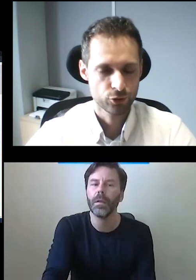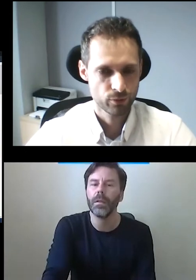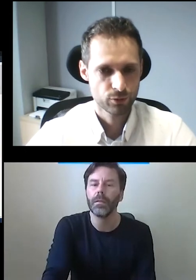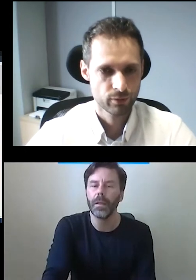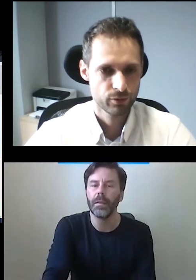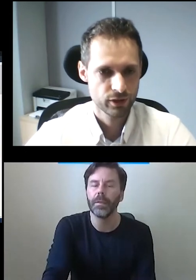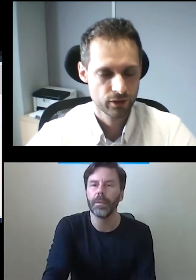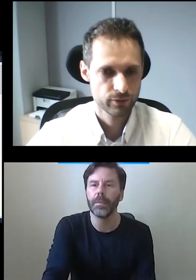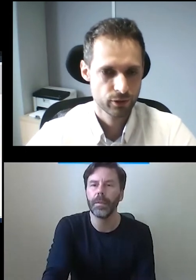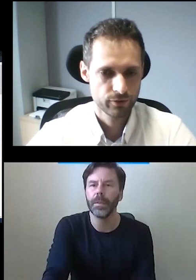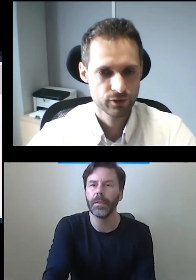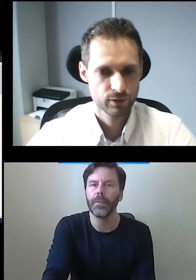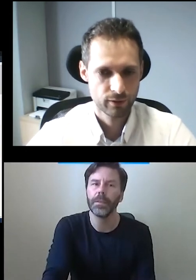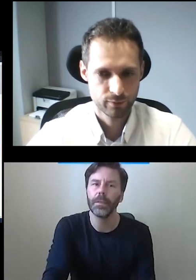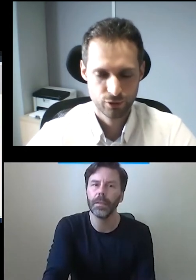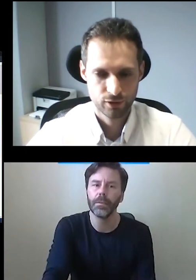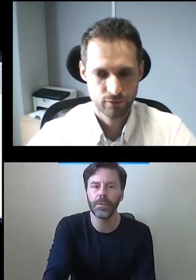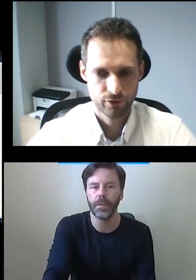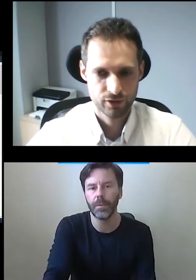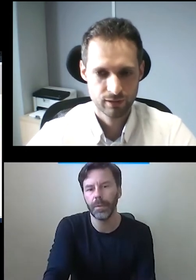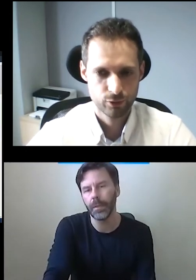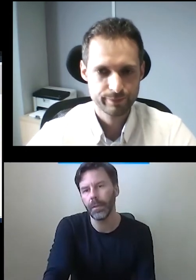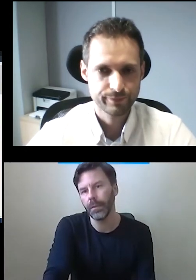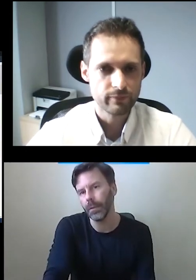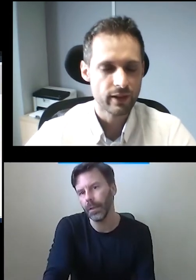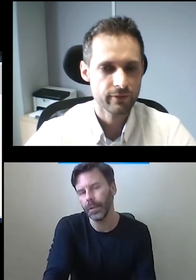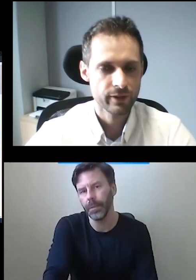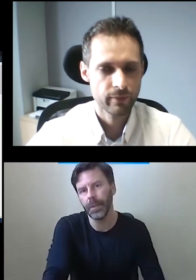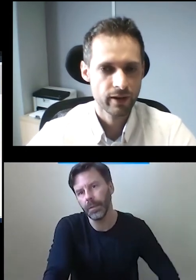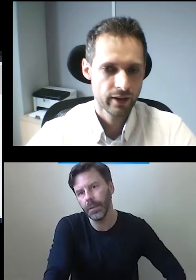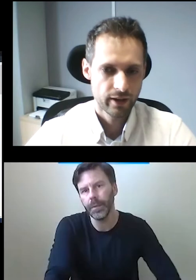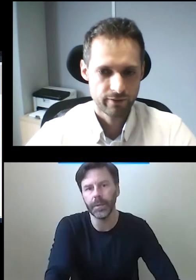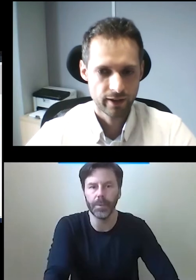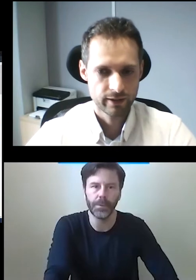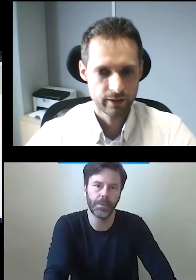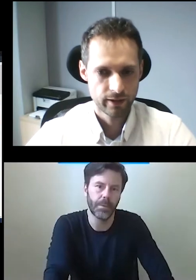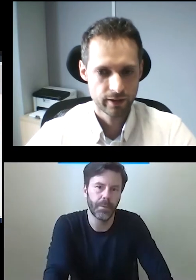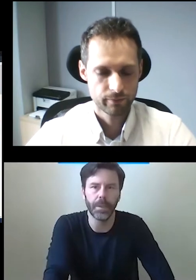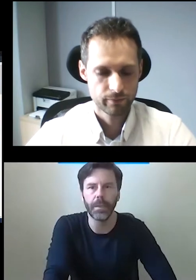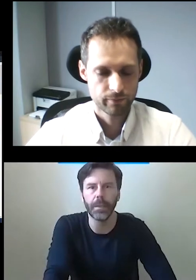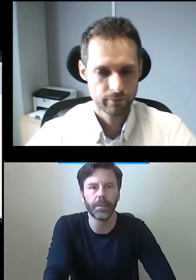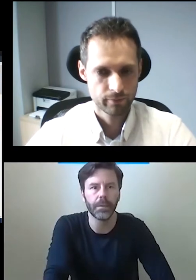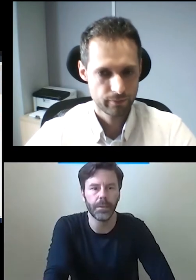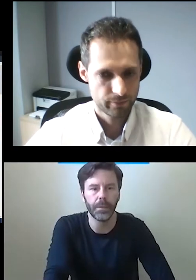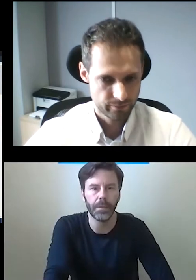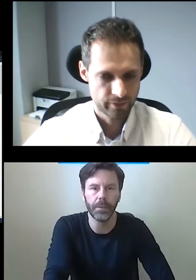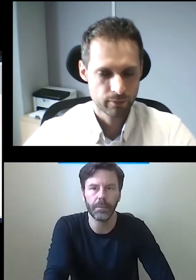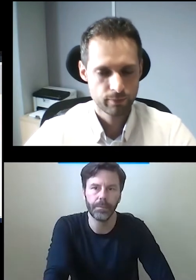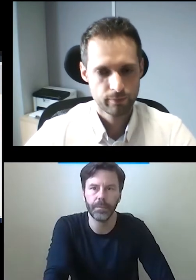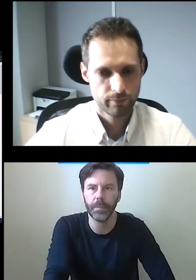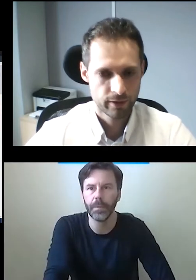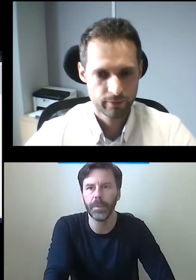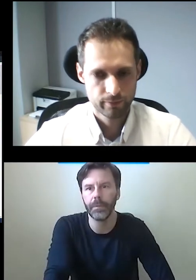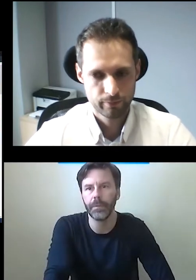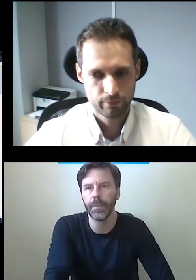osoby, które będą chcieli taką windę sobie sprawić, będą się kontaktować właśnie ze mną. firma w Anglii jakby